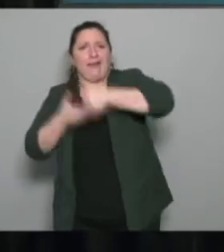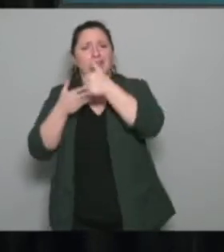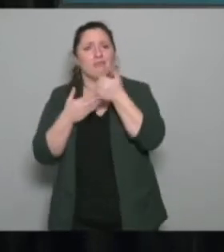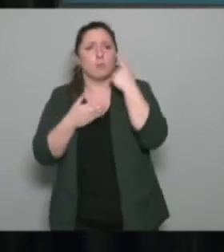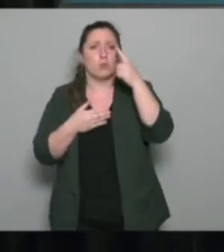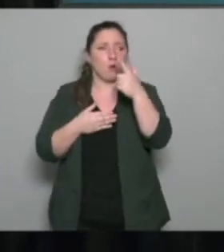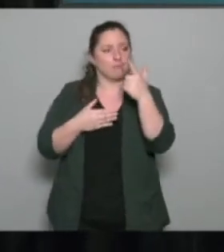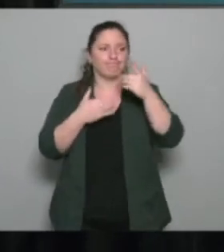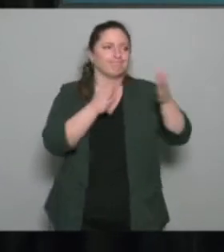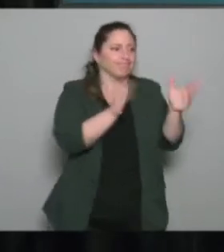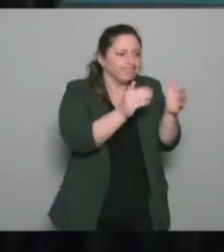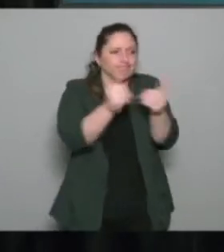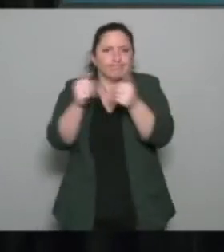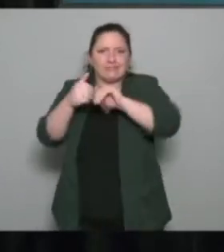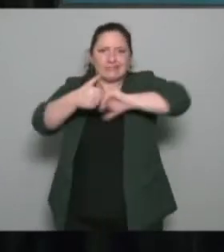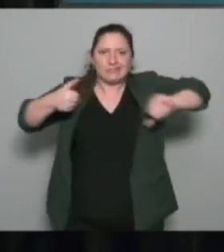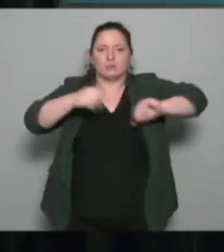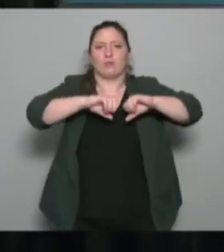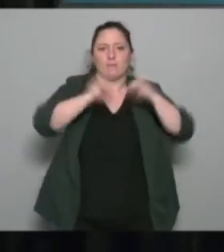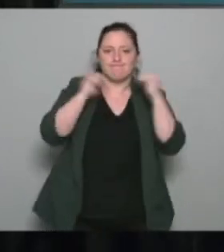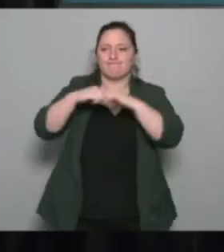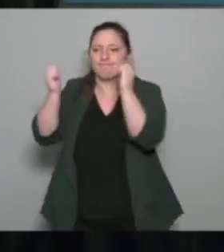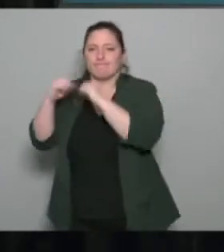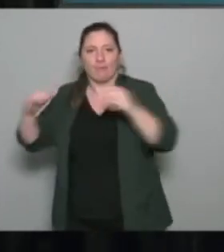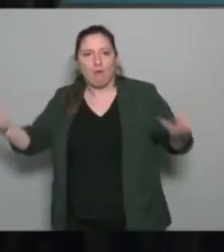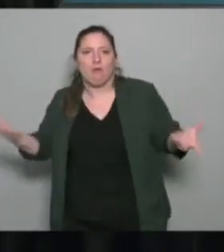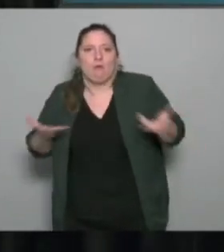et de décloisonner notre fonctionnement c'est comme ça que je le ressens